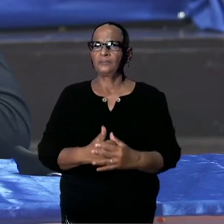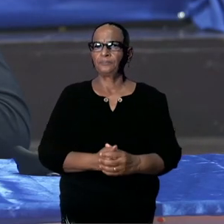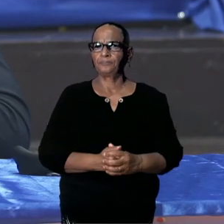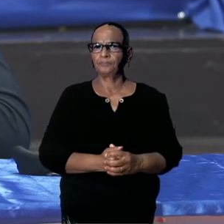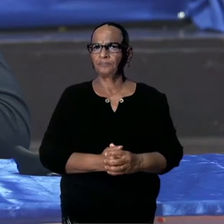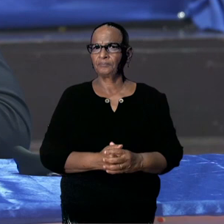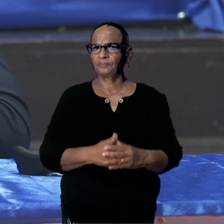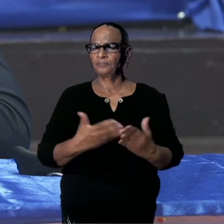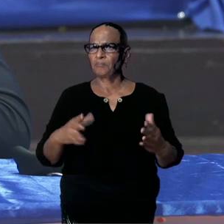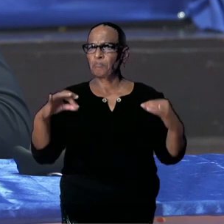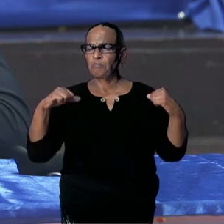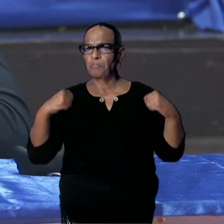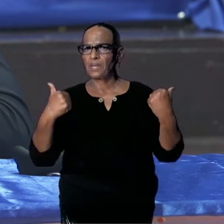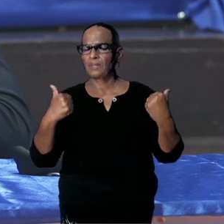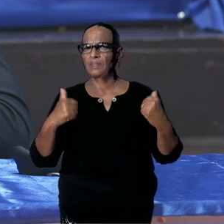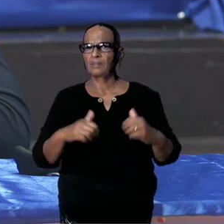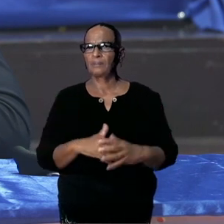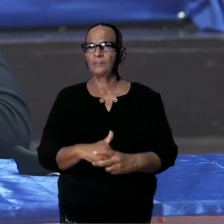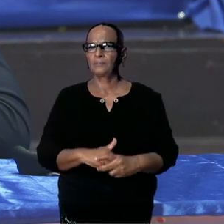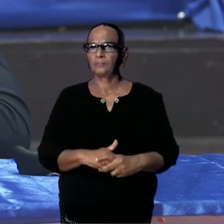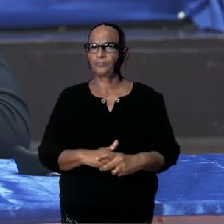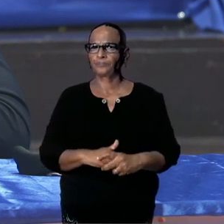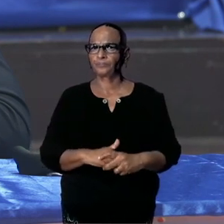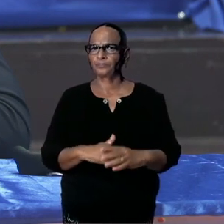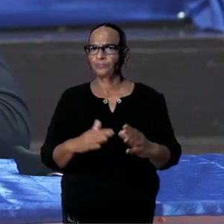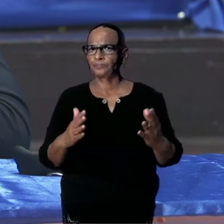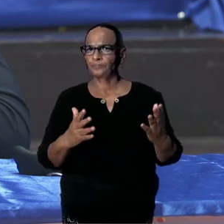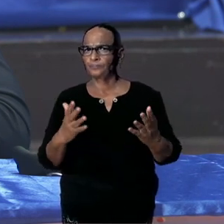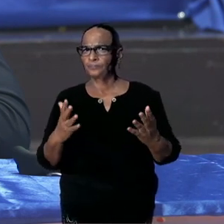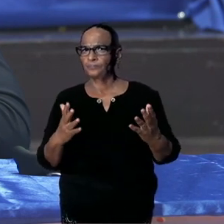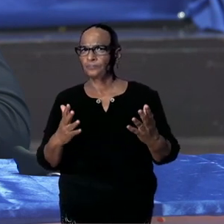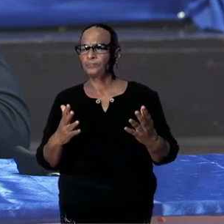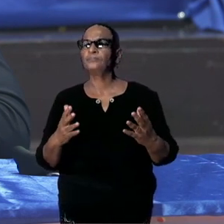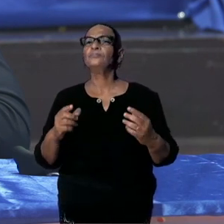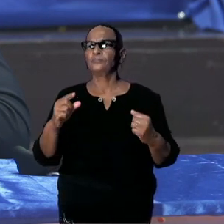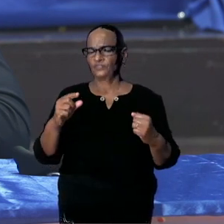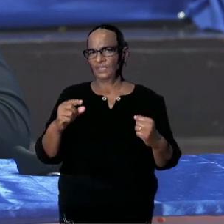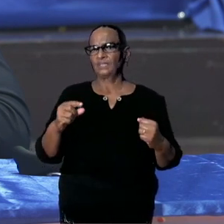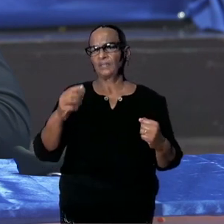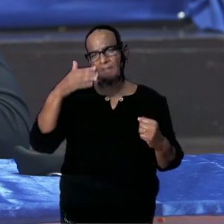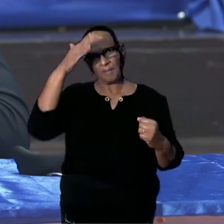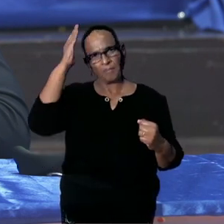Laat me beginnen op de vraag van de heer Bisham.